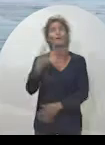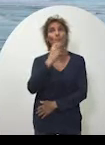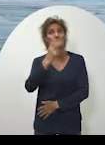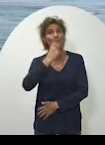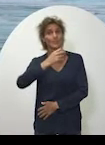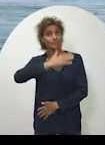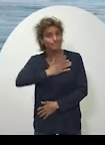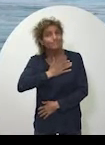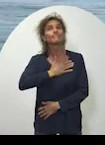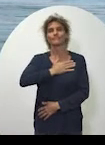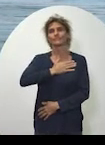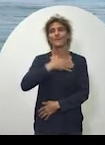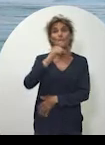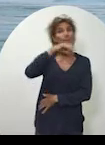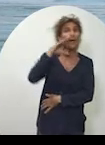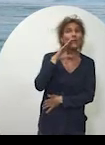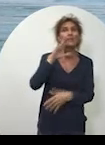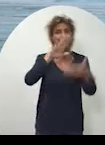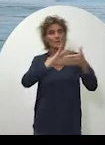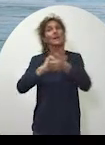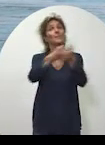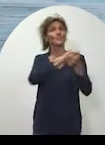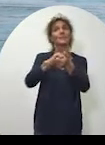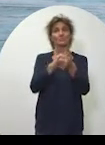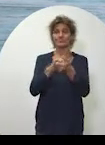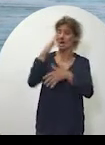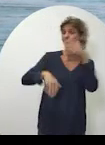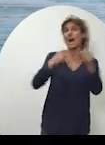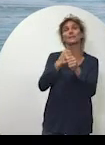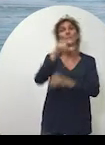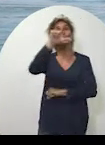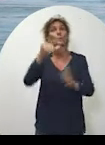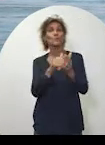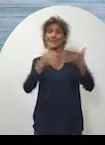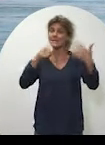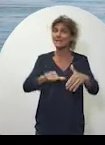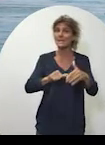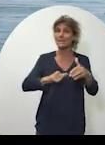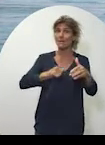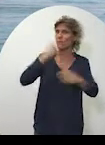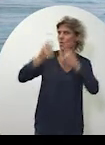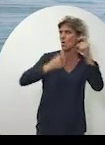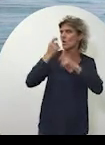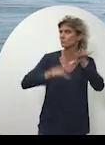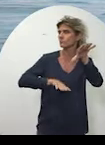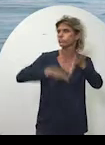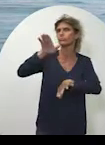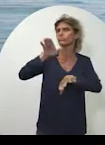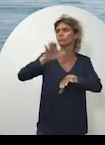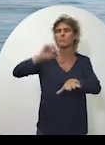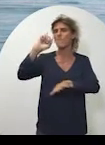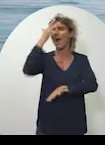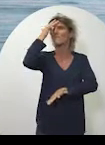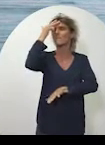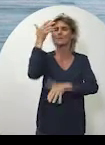Mes chers compatriotes, chers parents, chers amis, l'année 2016 aura été marquée par une montée de la violence qui a